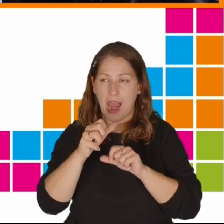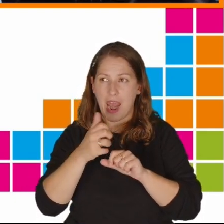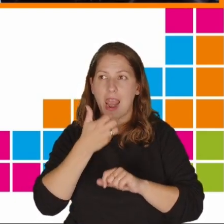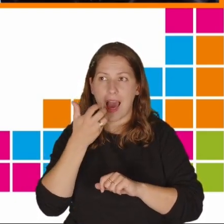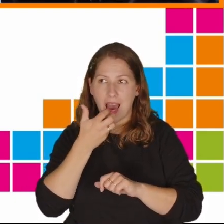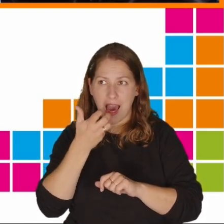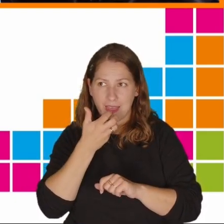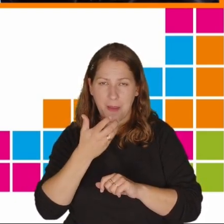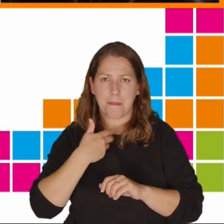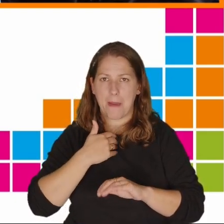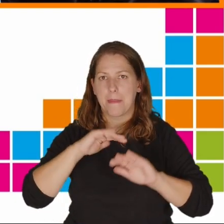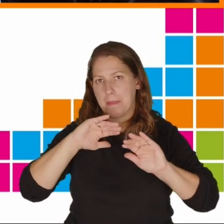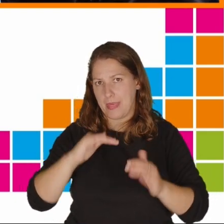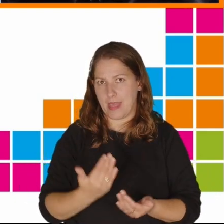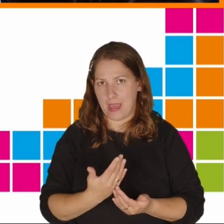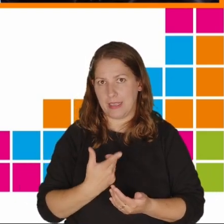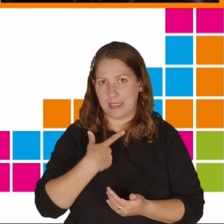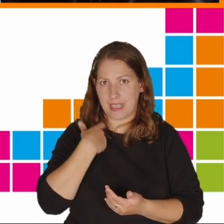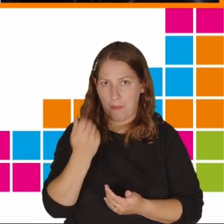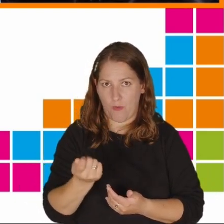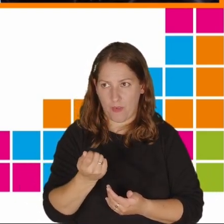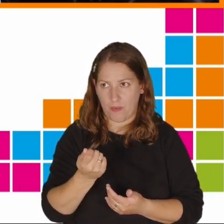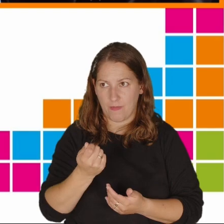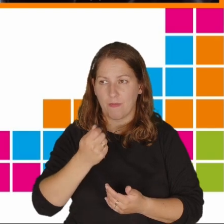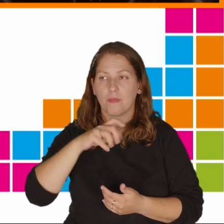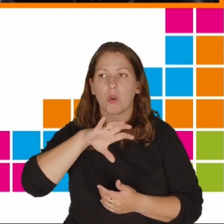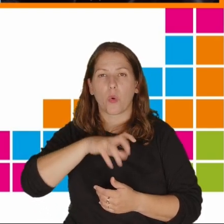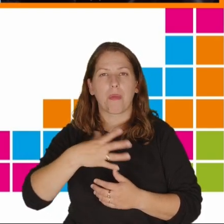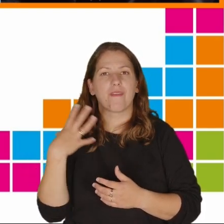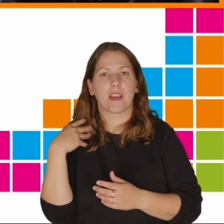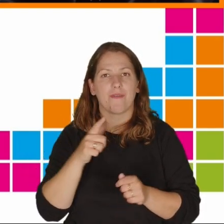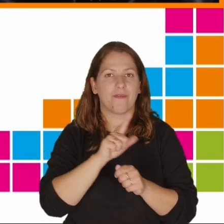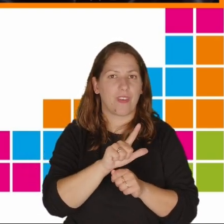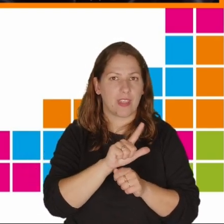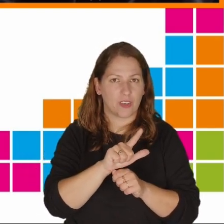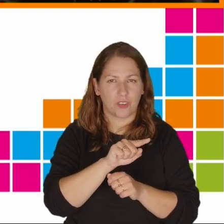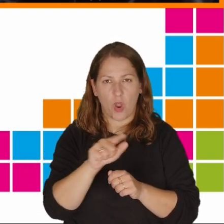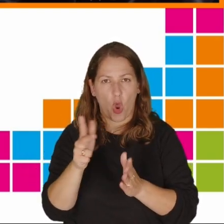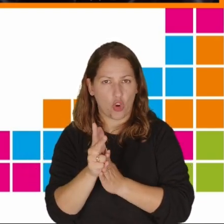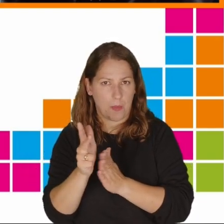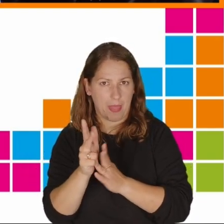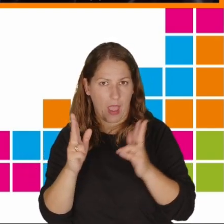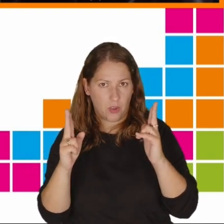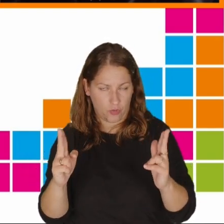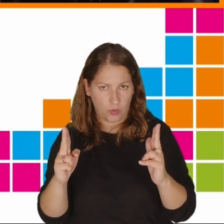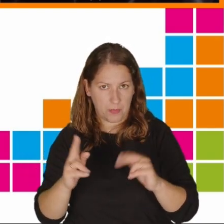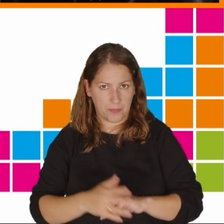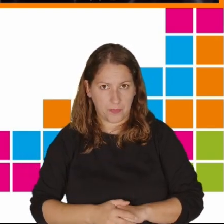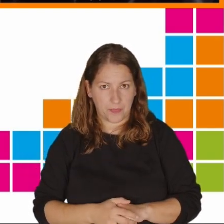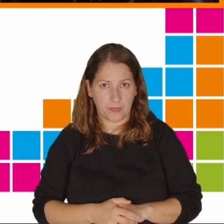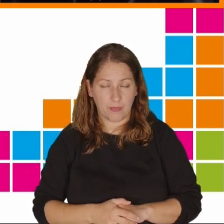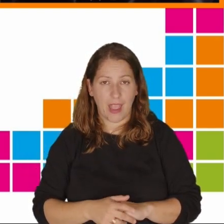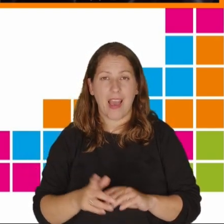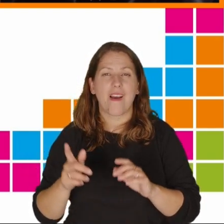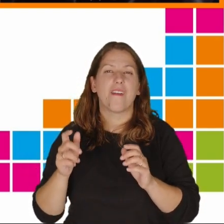mamy mniej samobójstw w grupie wiekowej 12 do 18. W czasie